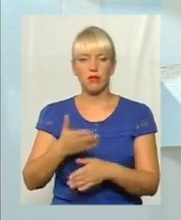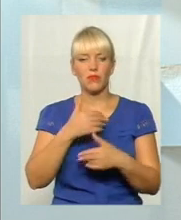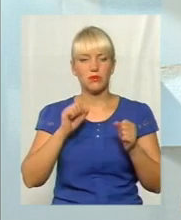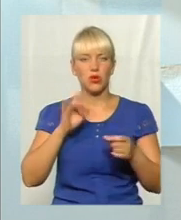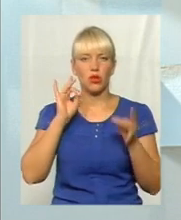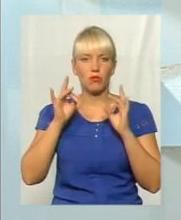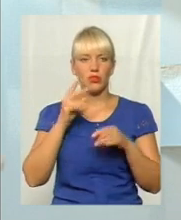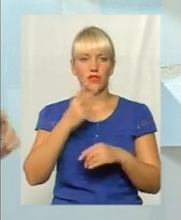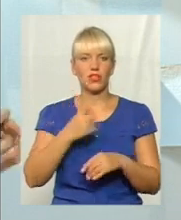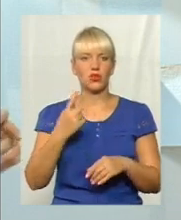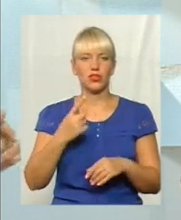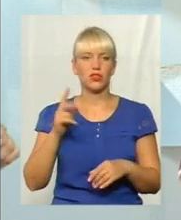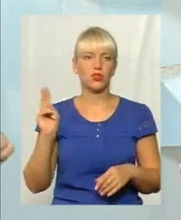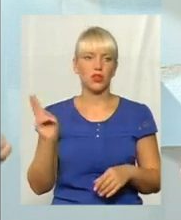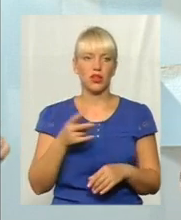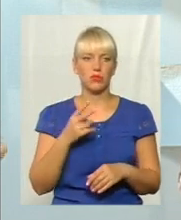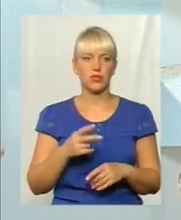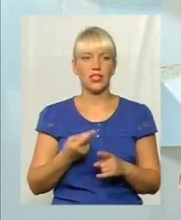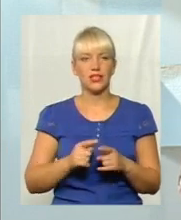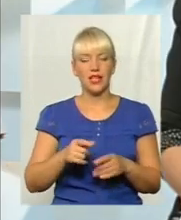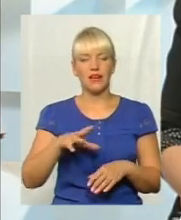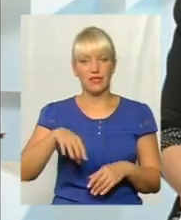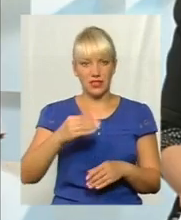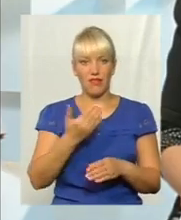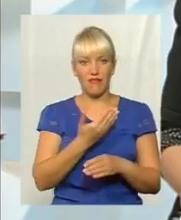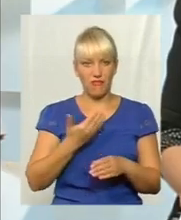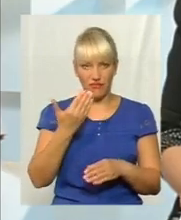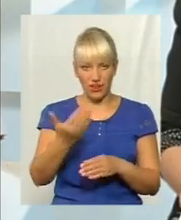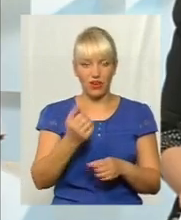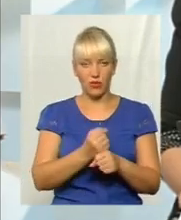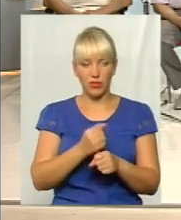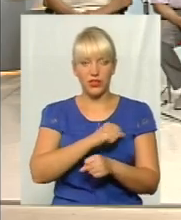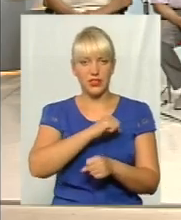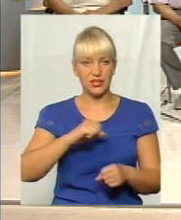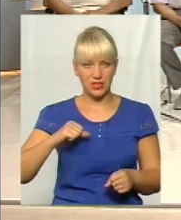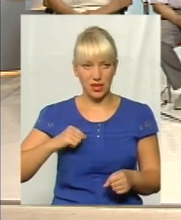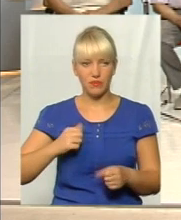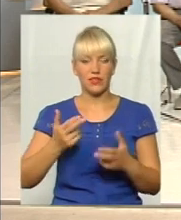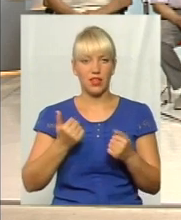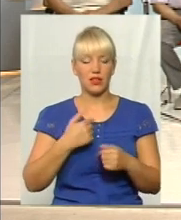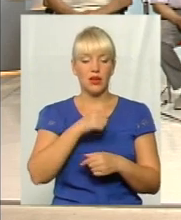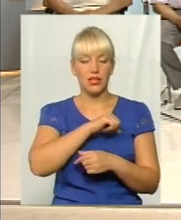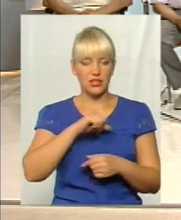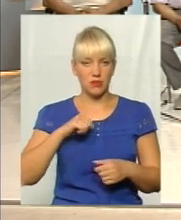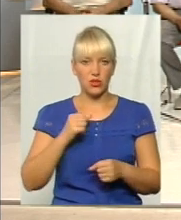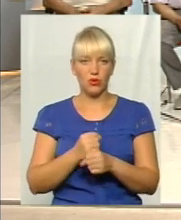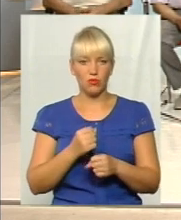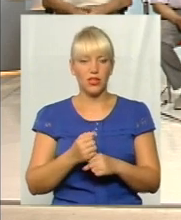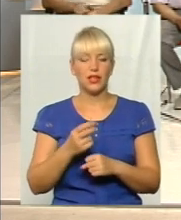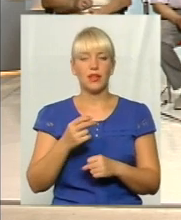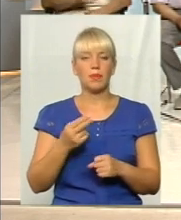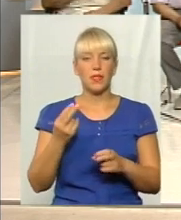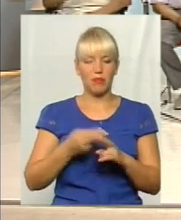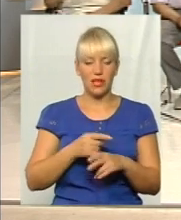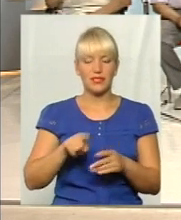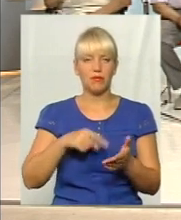21 тролейбус. Ми це робили самі? Це ми самі робили, без міста, ну просто, що «Електротранс», звичайно, дав